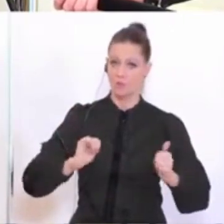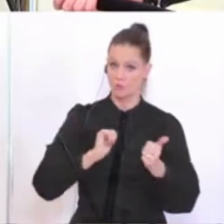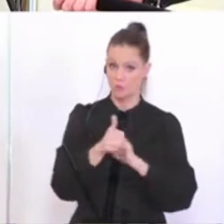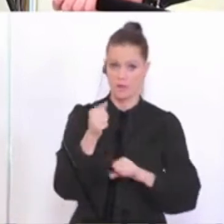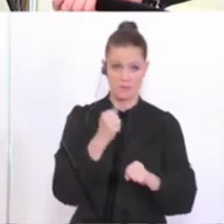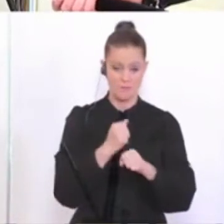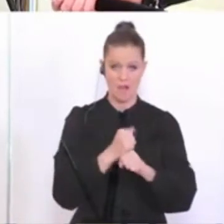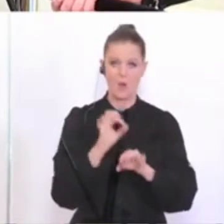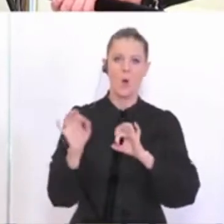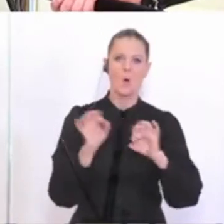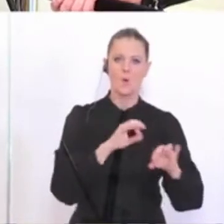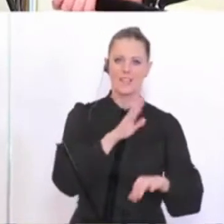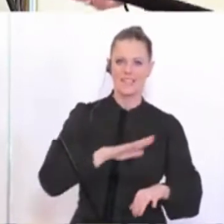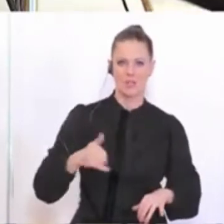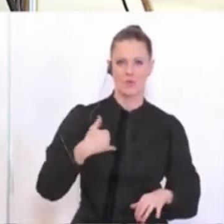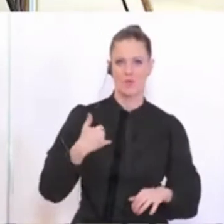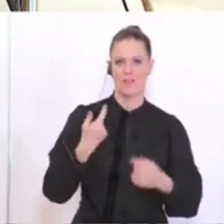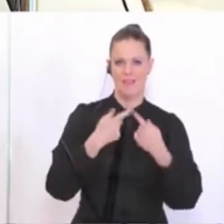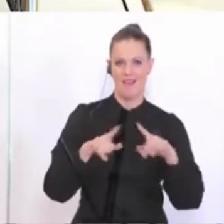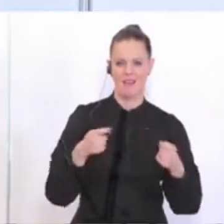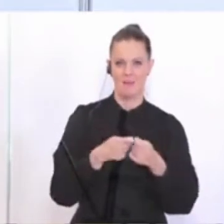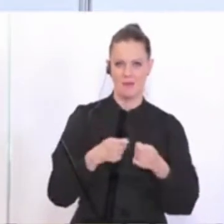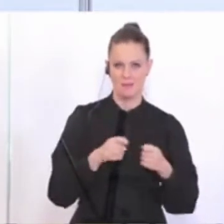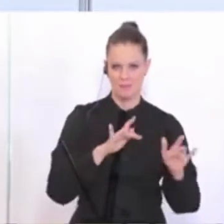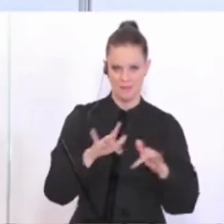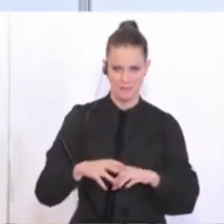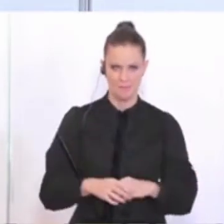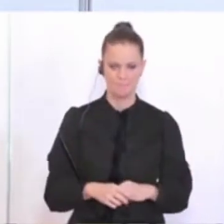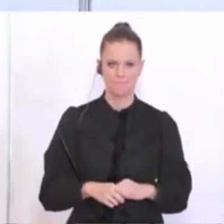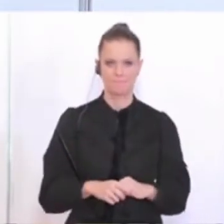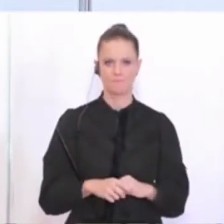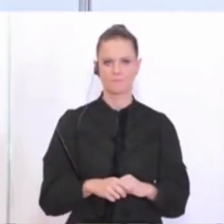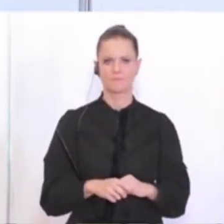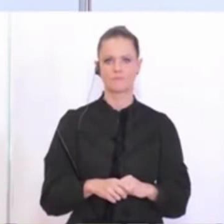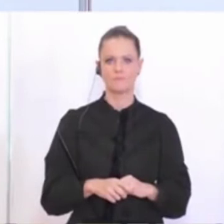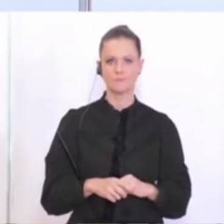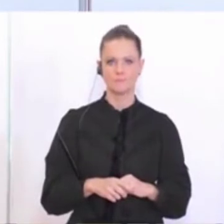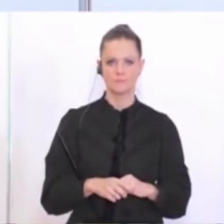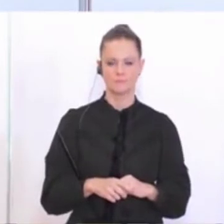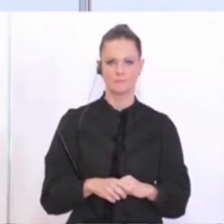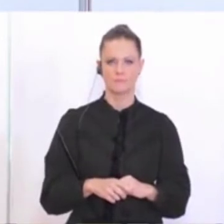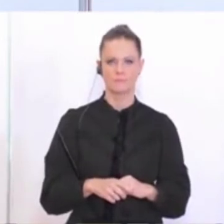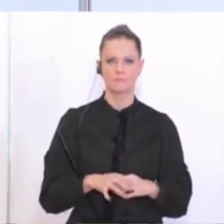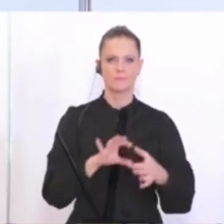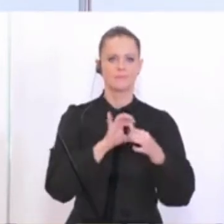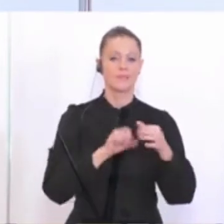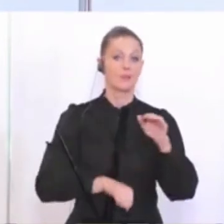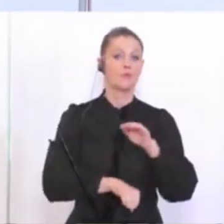Maßnahmen, die man bei Kindern und Jugendlichen setzt? Also zunächst zum Fußball.